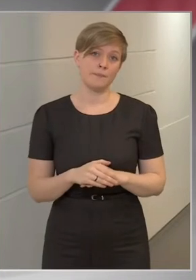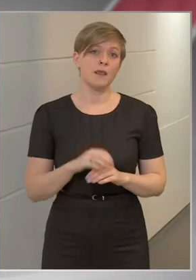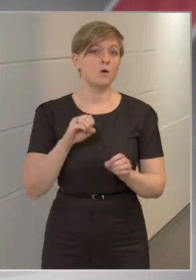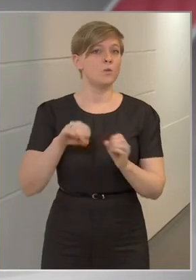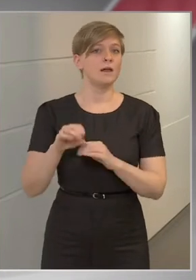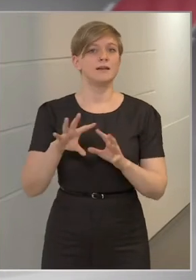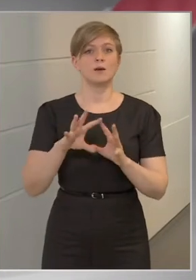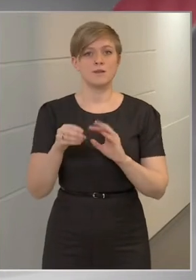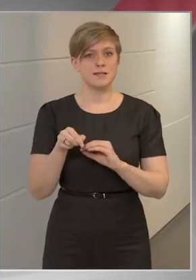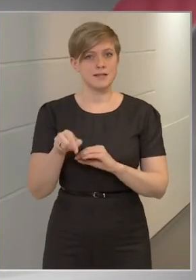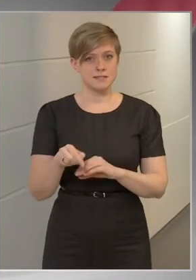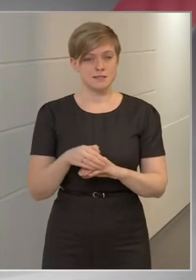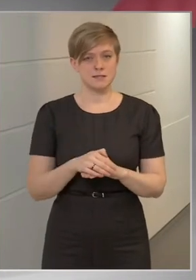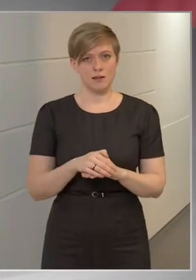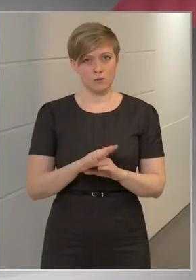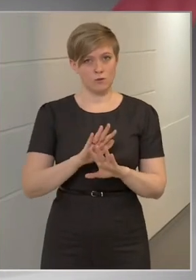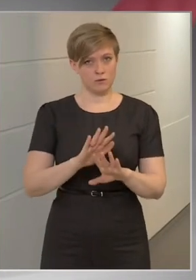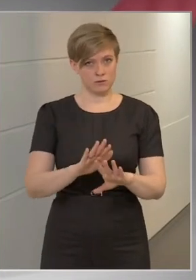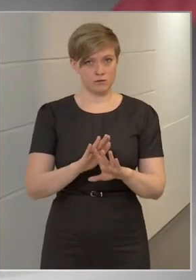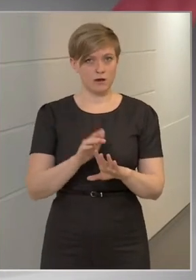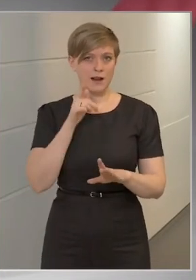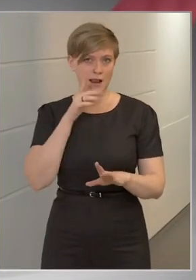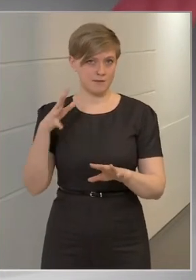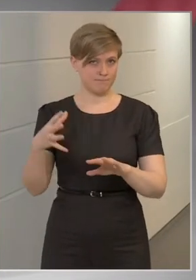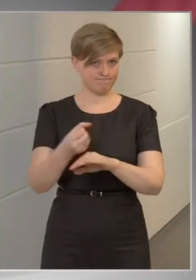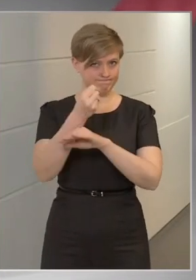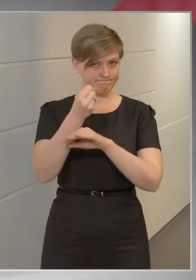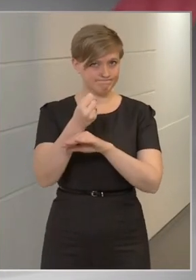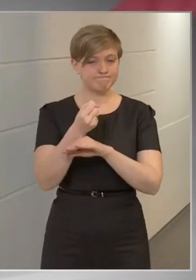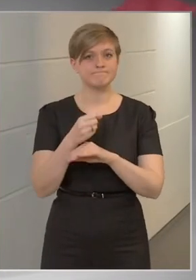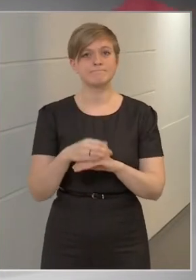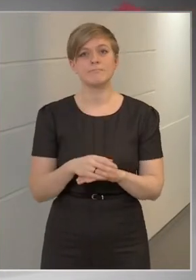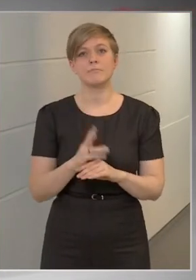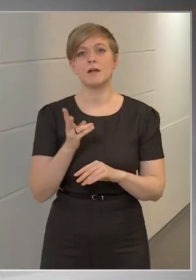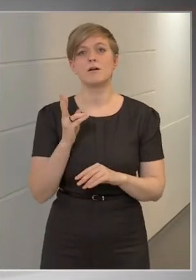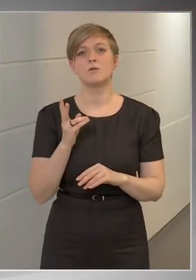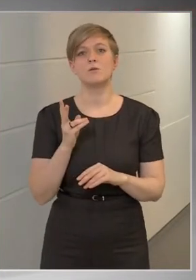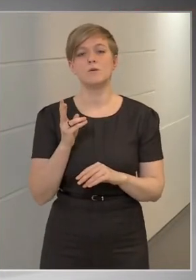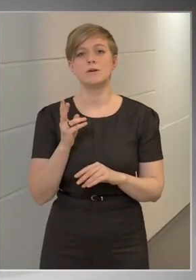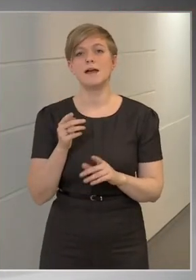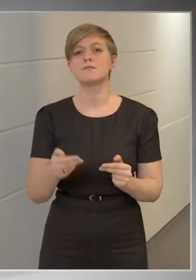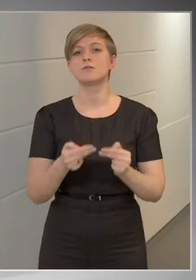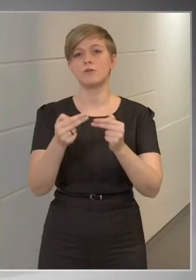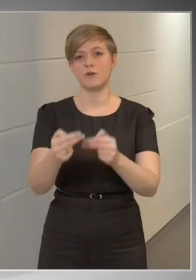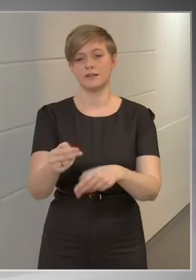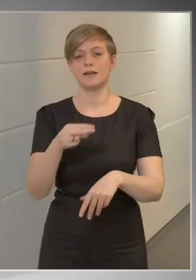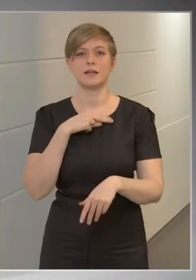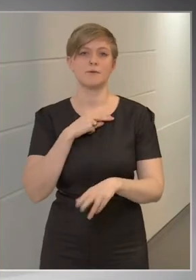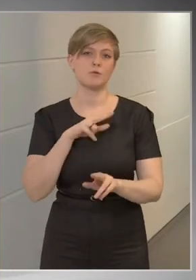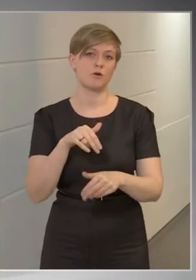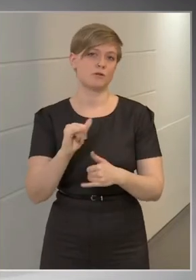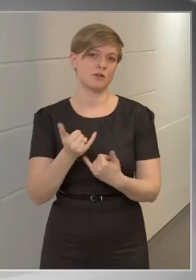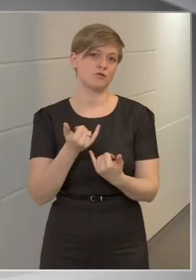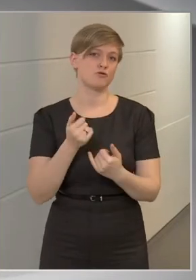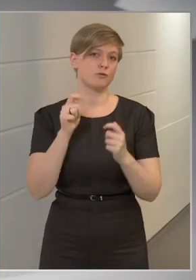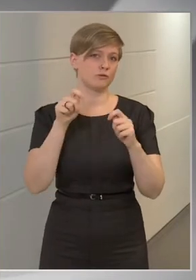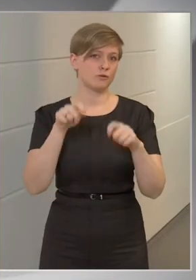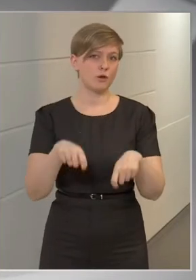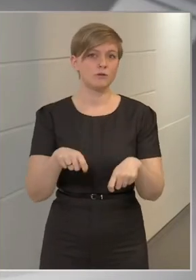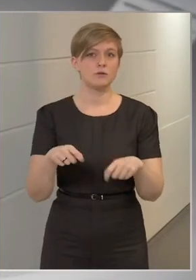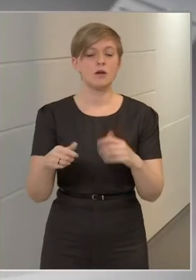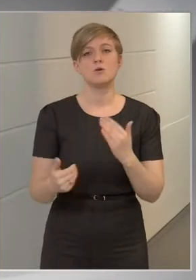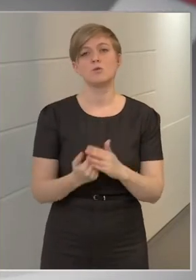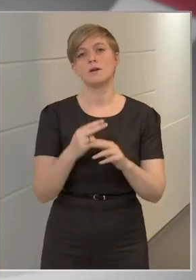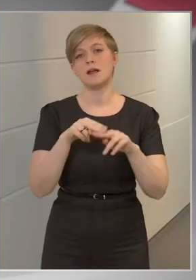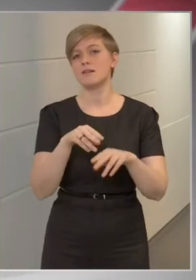hulladékkoncessziónak lesz nyertese, akkor ezt követően érdemes arról is dönteni, hogy az